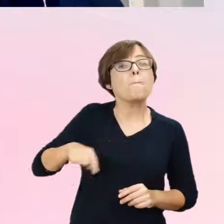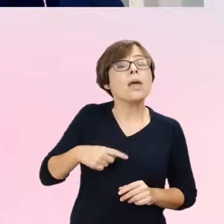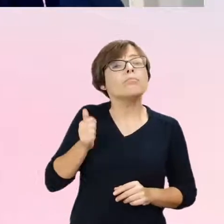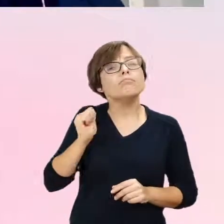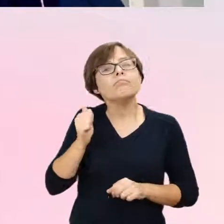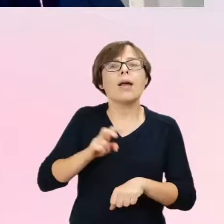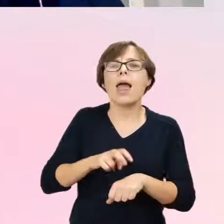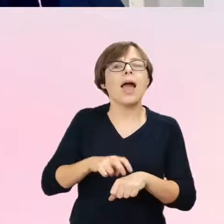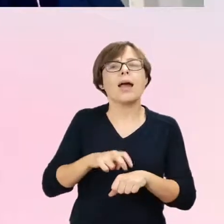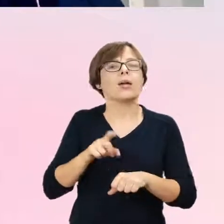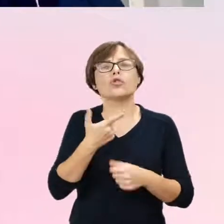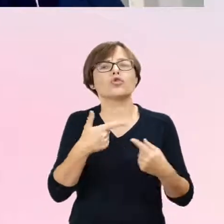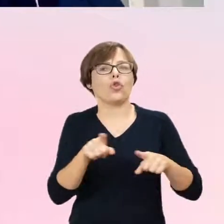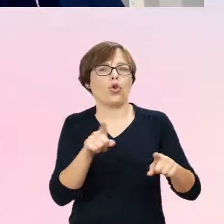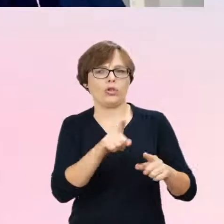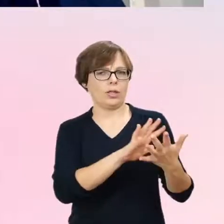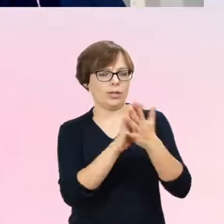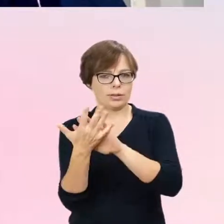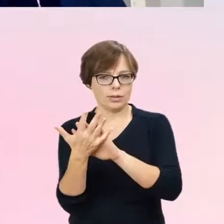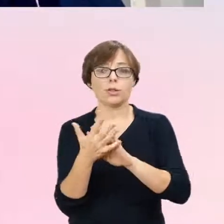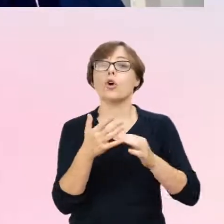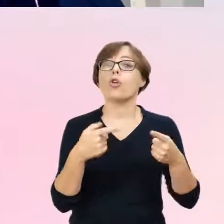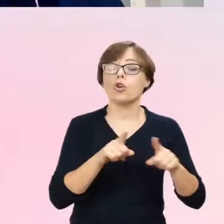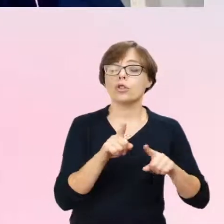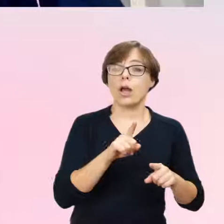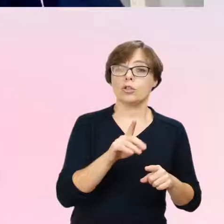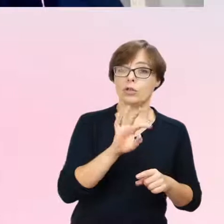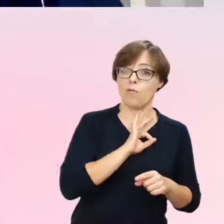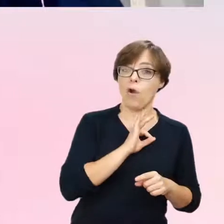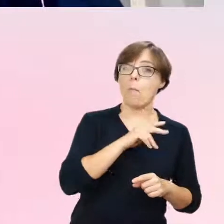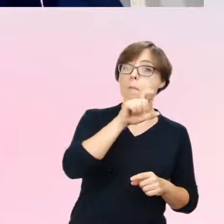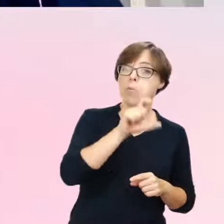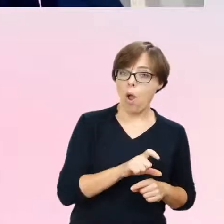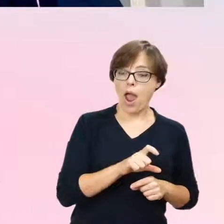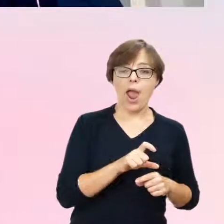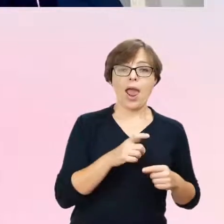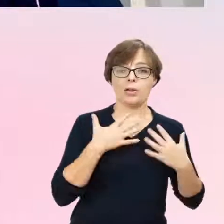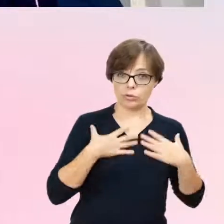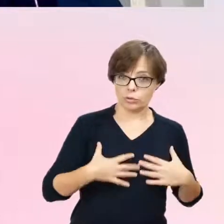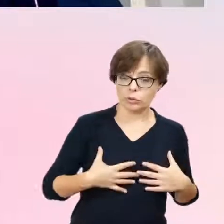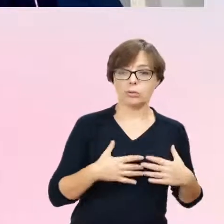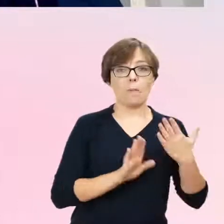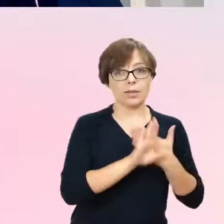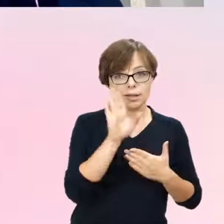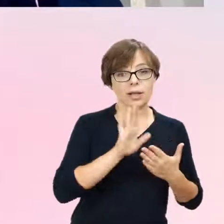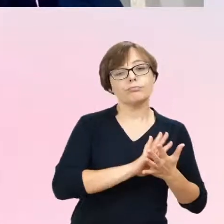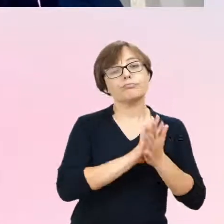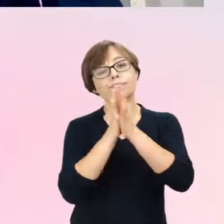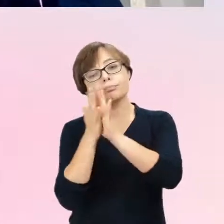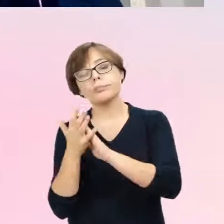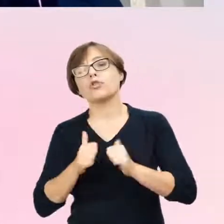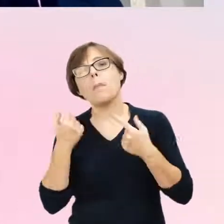rozumiemy? Tranzycja płci to proces zmiany własnej prezentacji płci lub cech płciowych w celu dostosowania do wewnętrznego poczucia